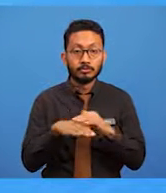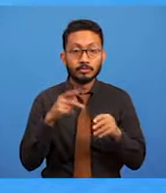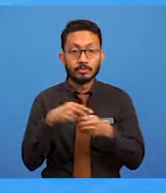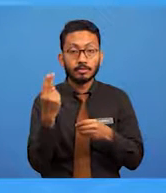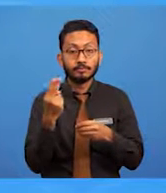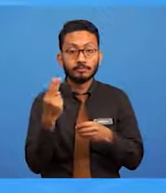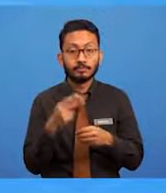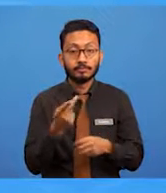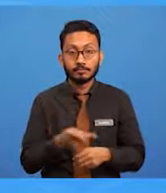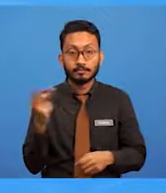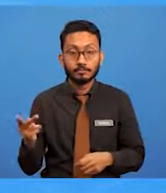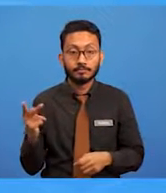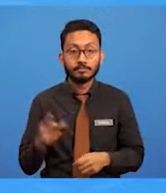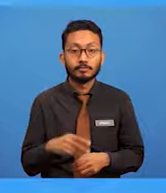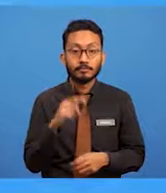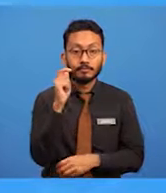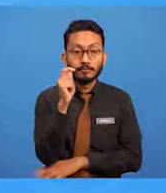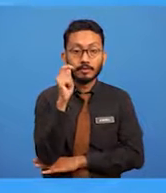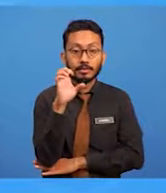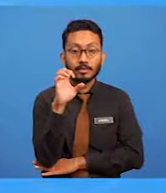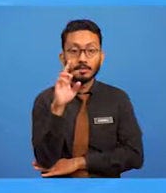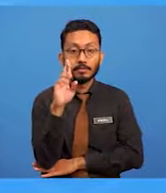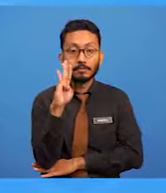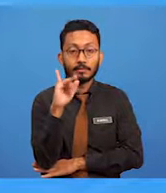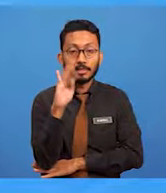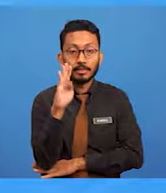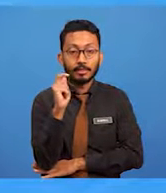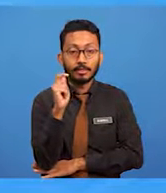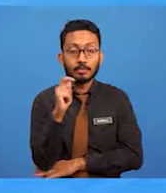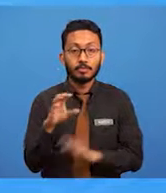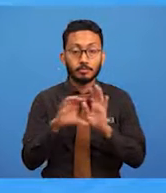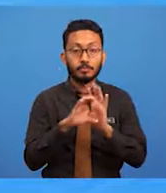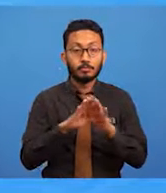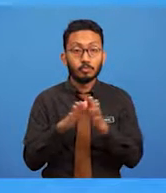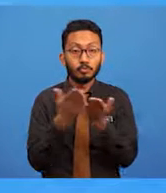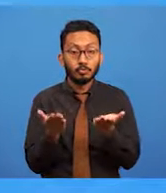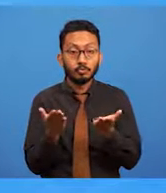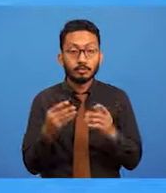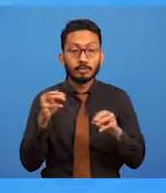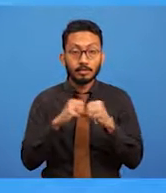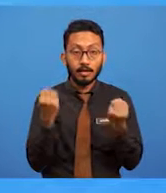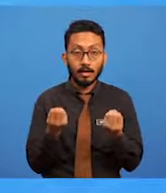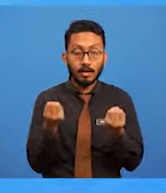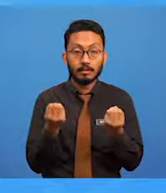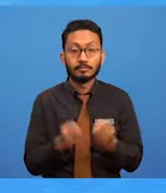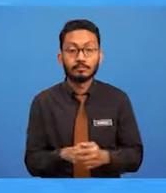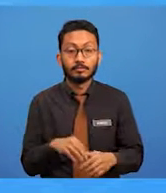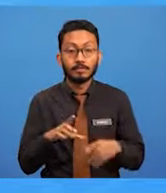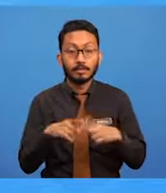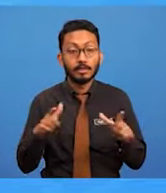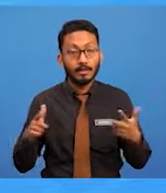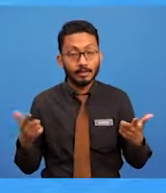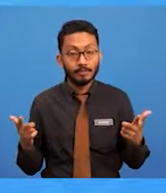penerbitan seperti buku, majalah dan lain-lain naskah berhalaman.